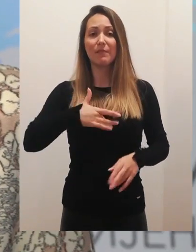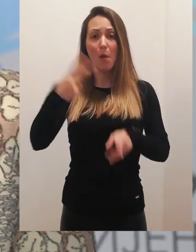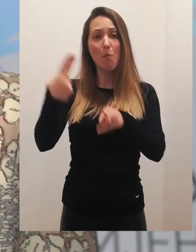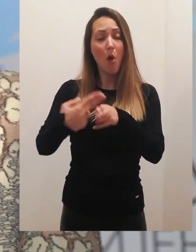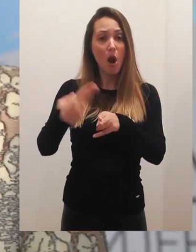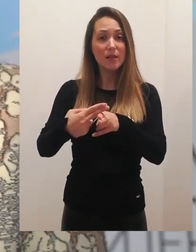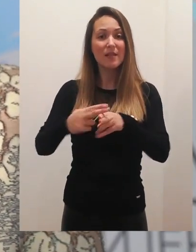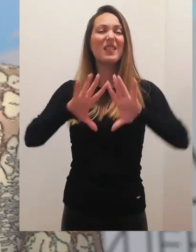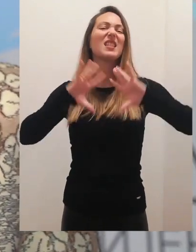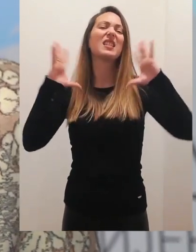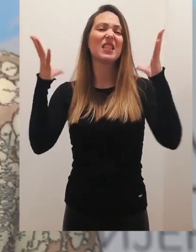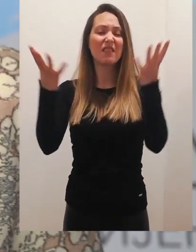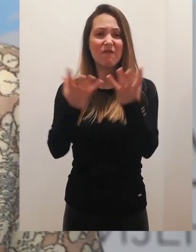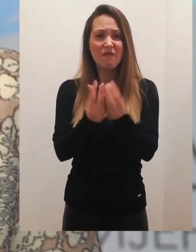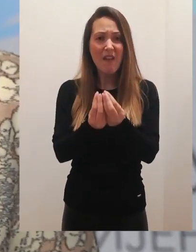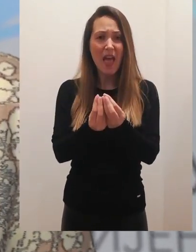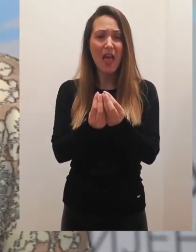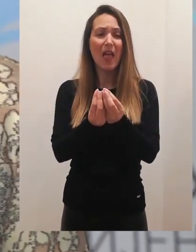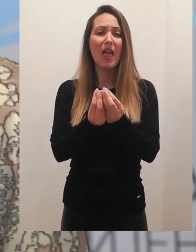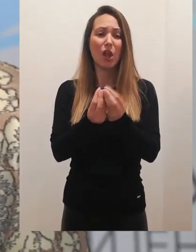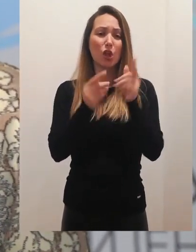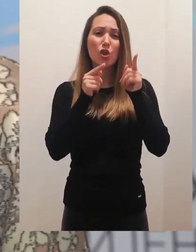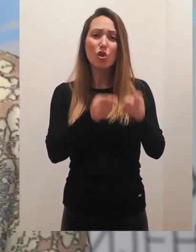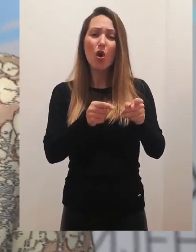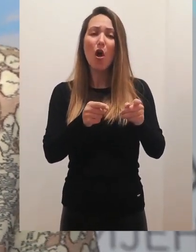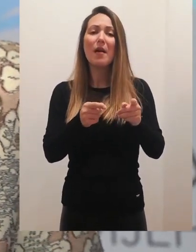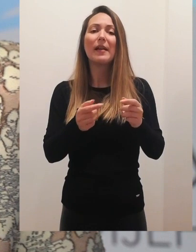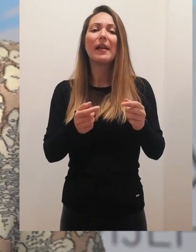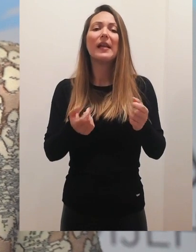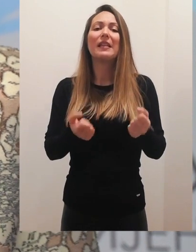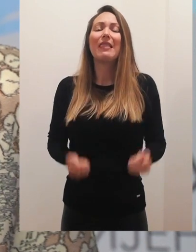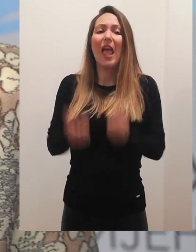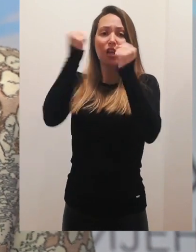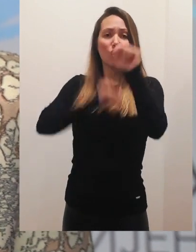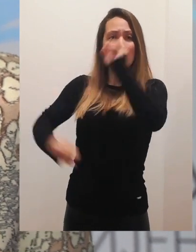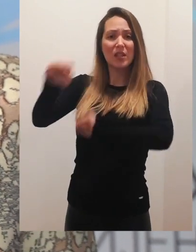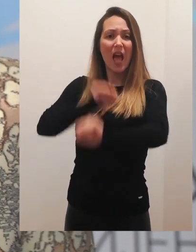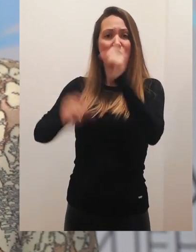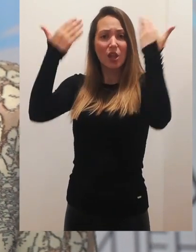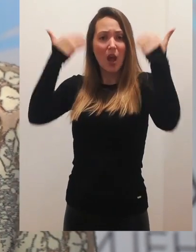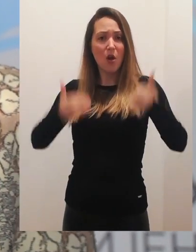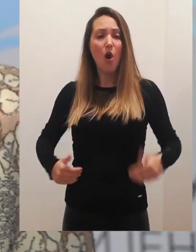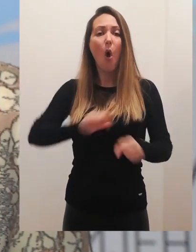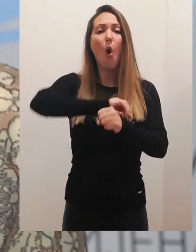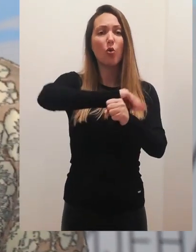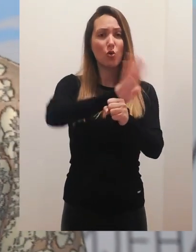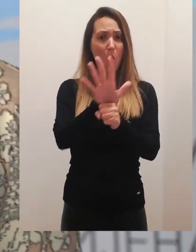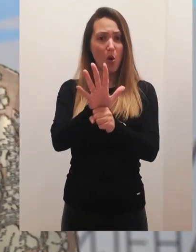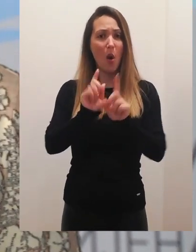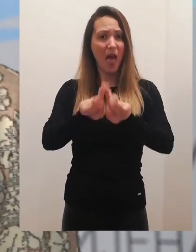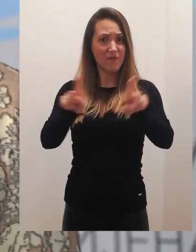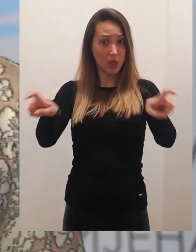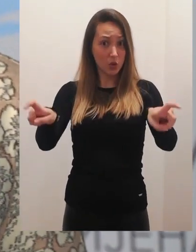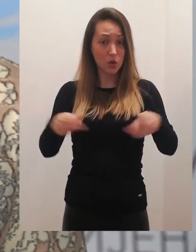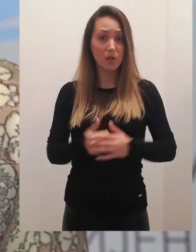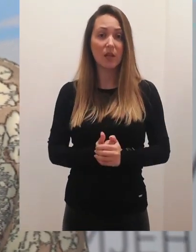kardiovaskularnih bolesti. Sve to zajedno čini organizam manje otpratnim na jedan novi virus kao što je koronavirus. Prema